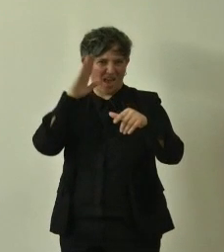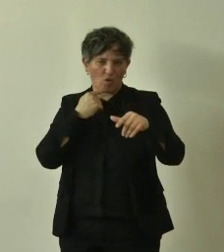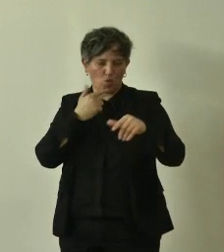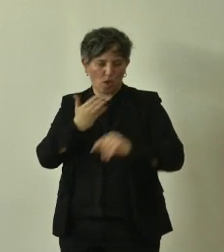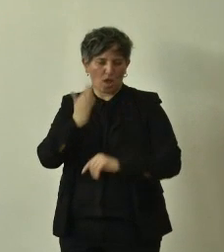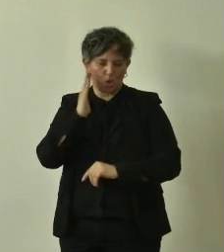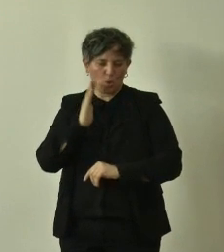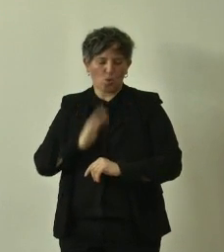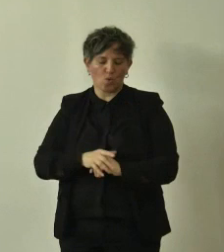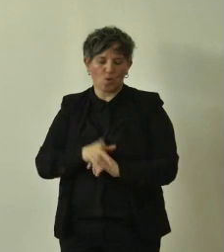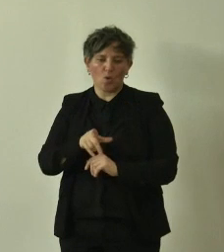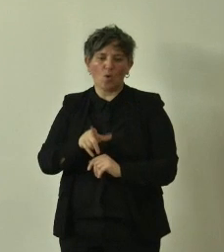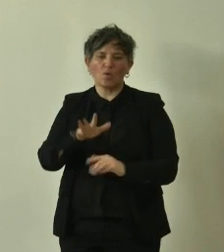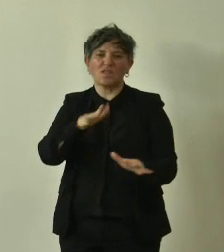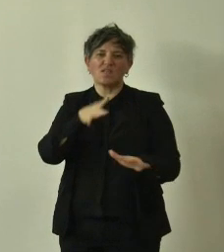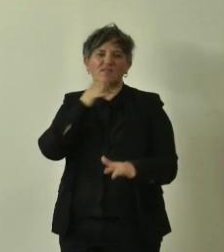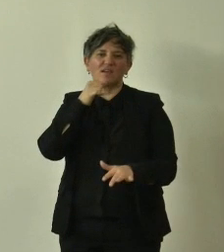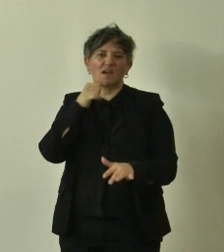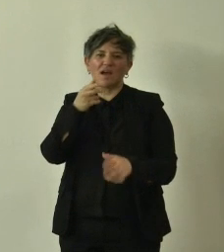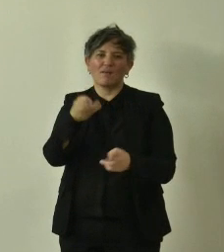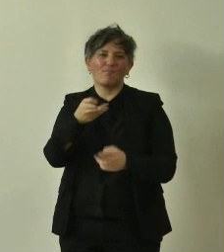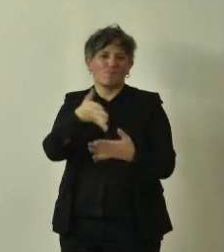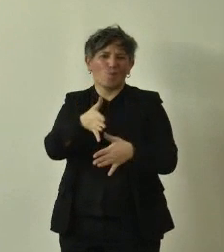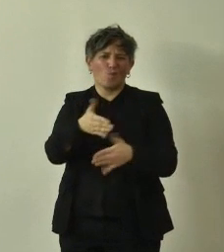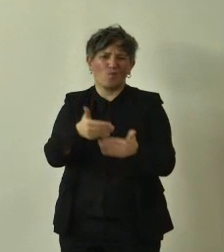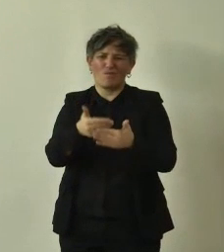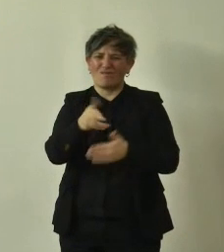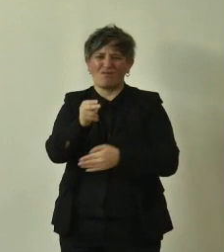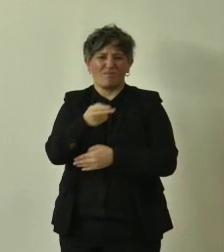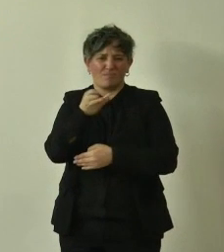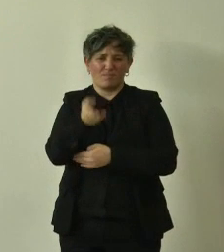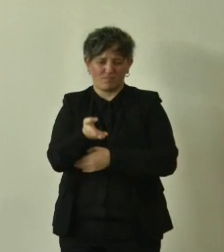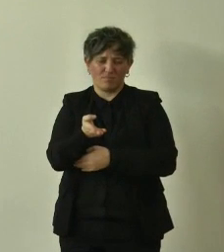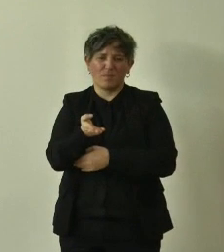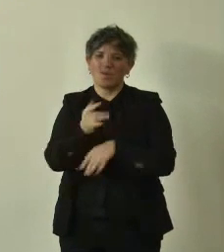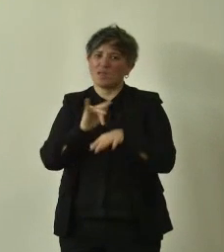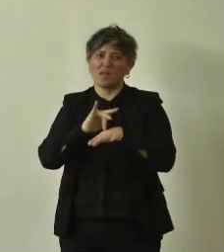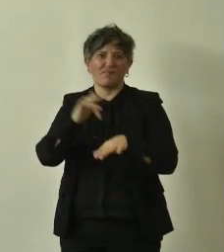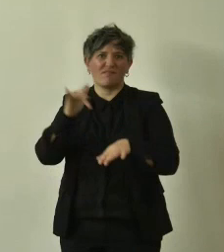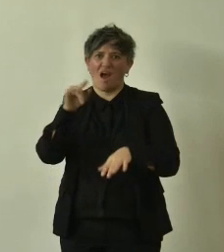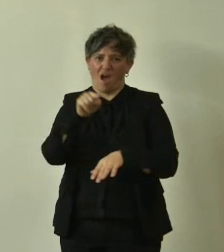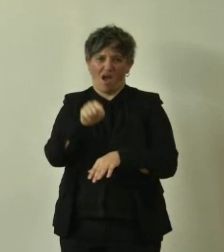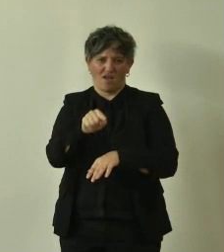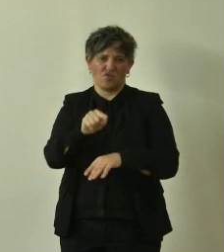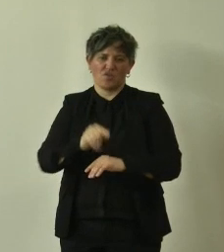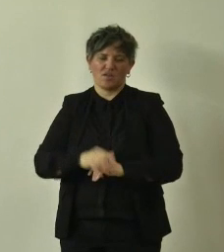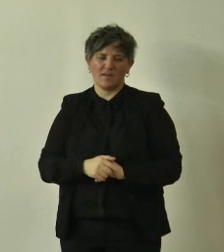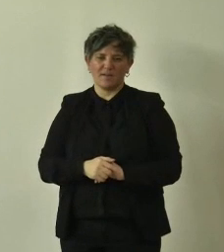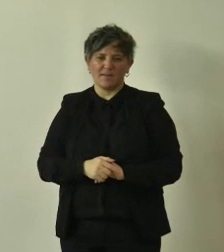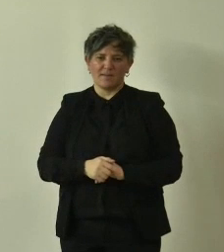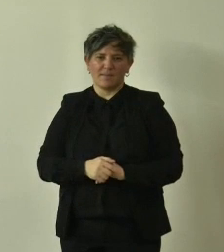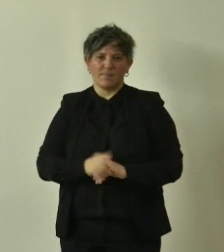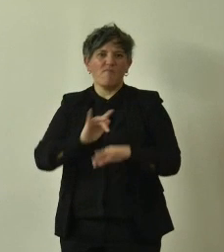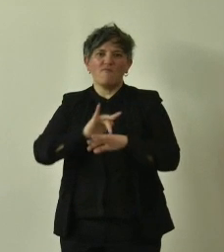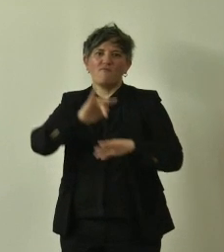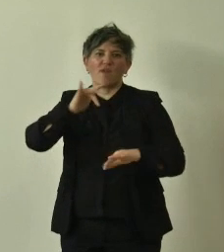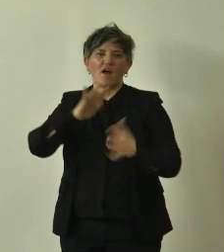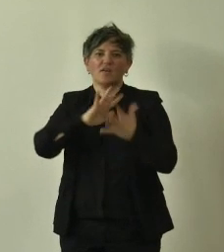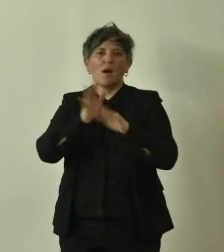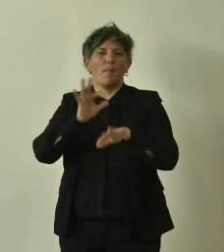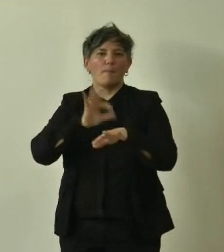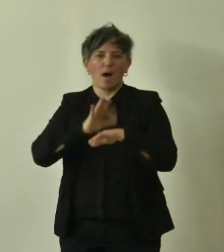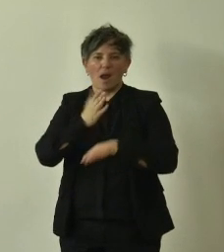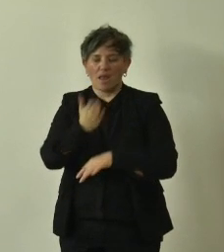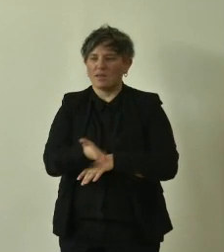sono alla fine del loro ciclo di vita molto spesso, quindi sono dei soggetti fragili che possono ammalarsi,